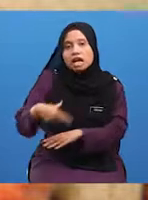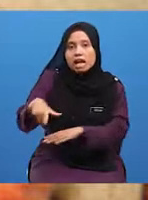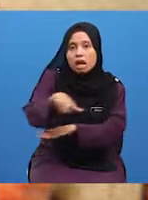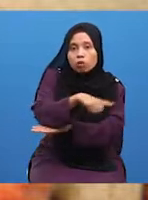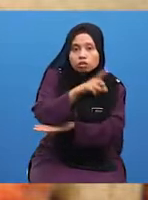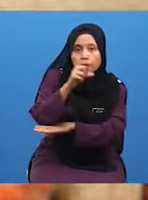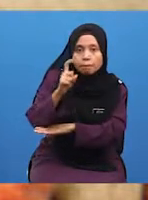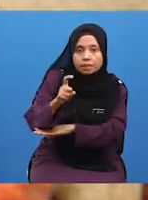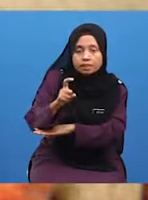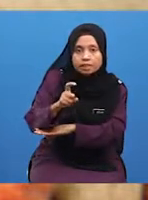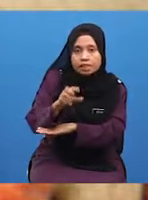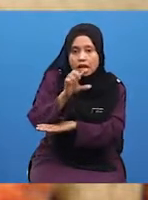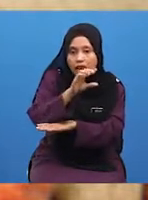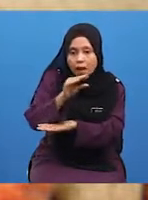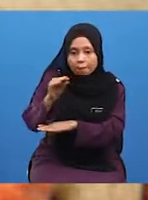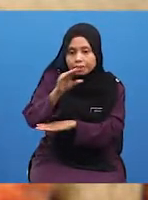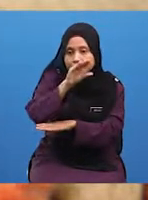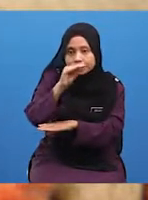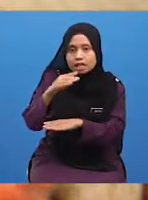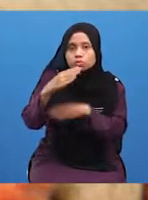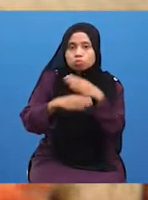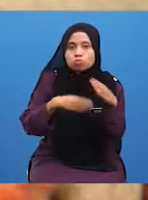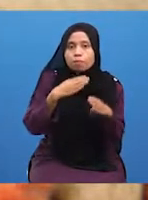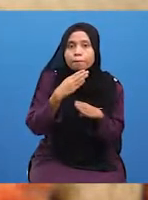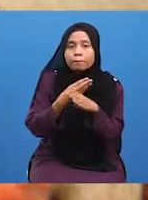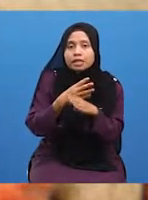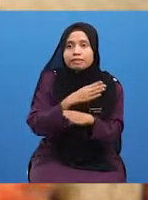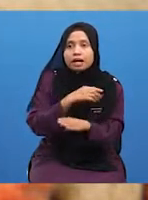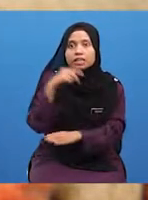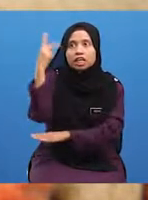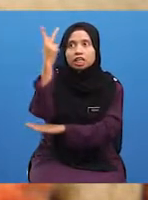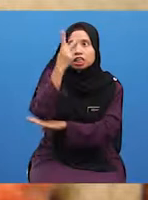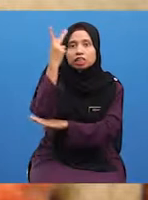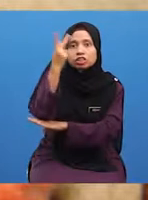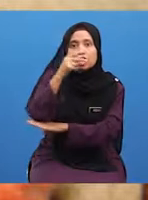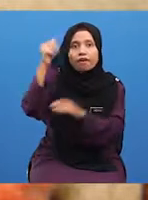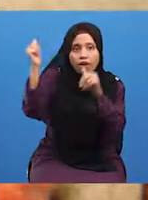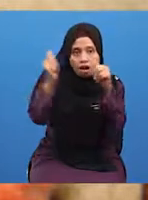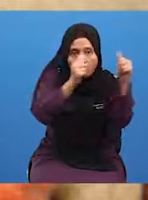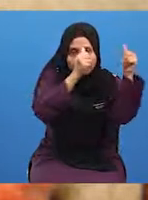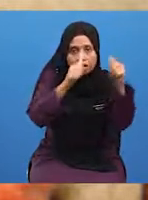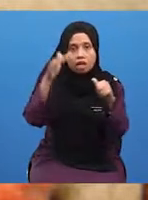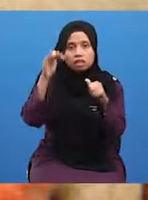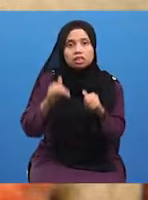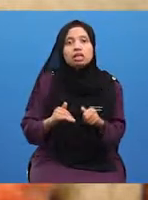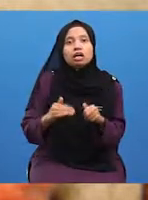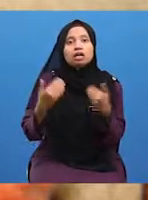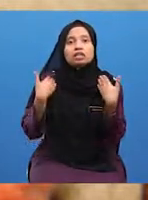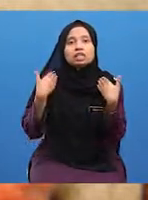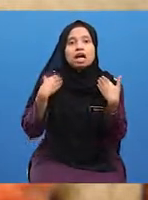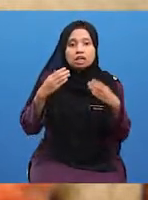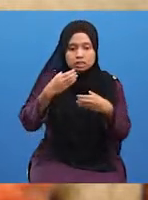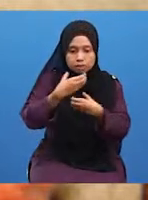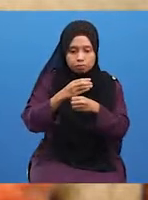Lapisan bumi dan kincir angin di Sijistan yang merupakan